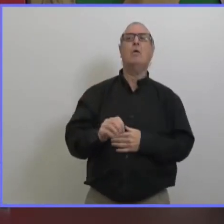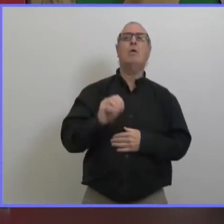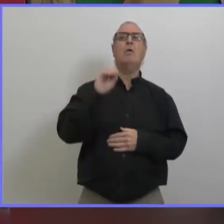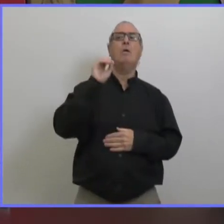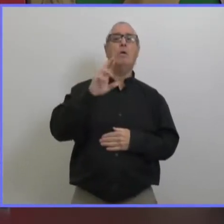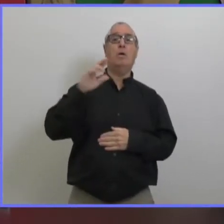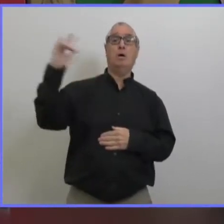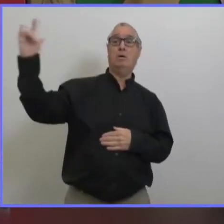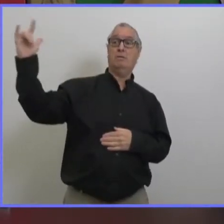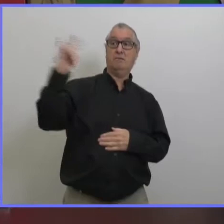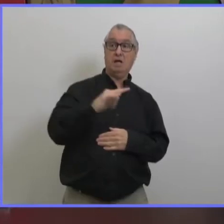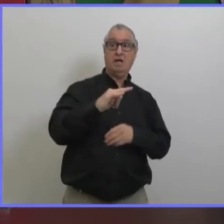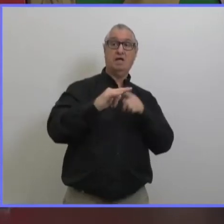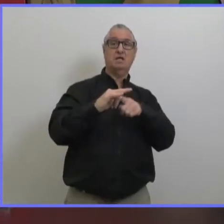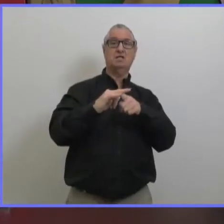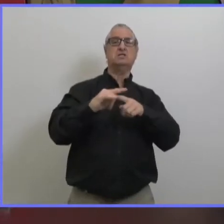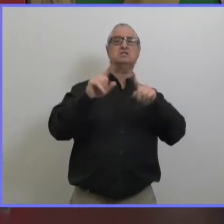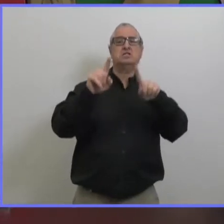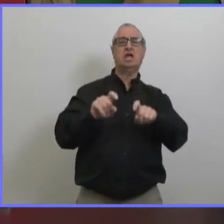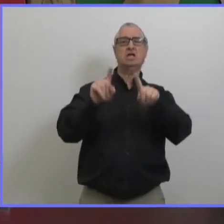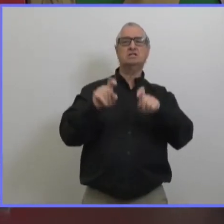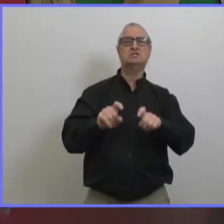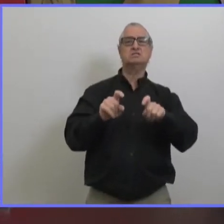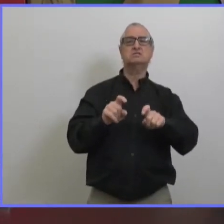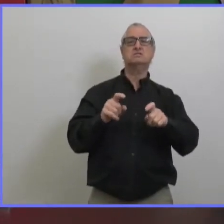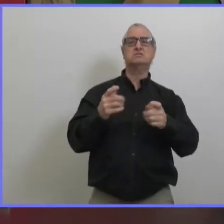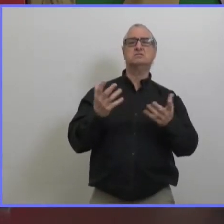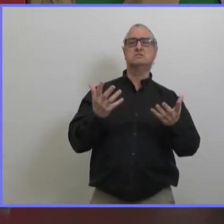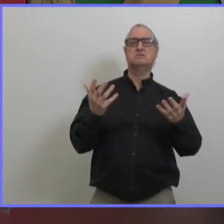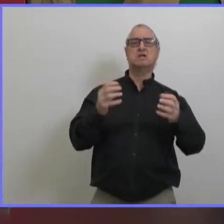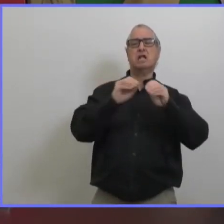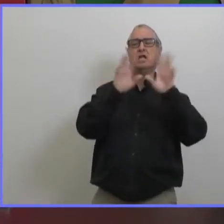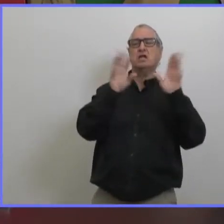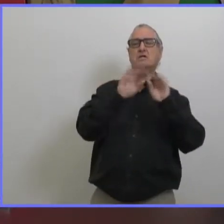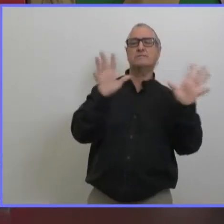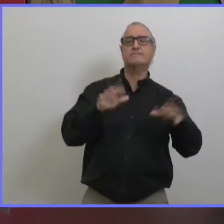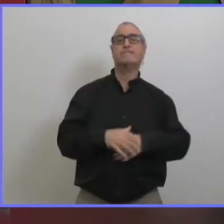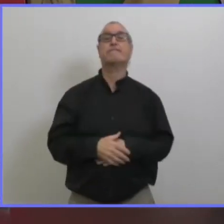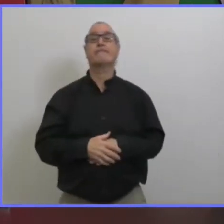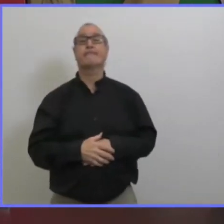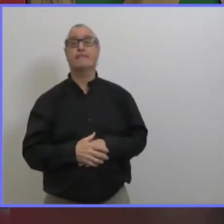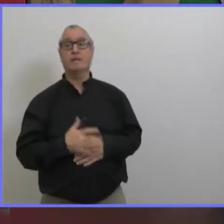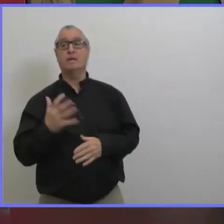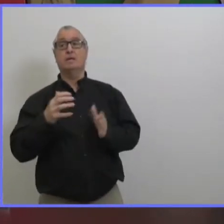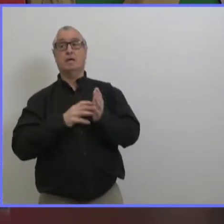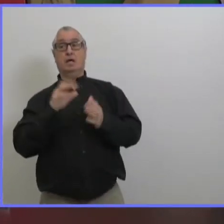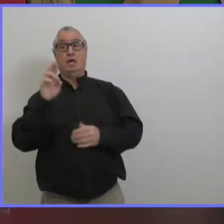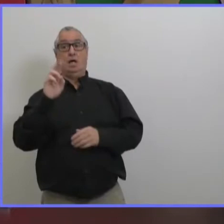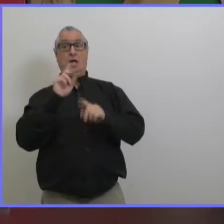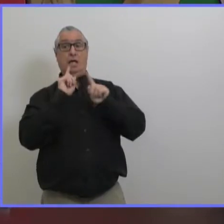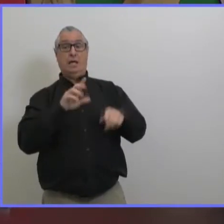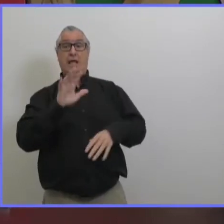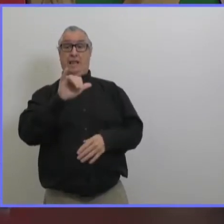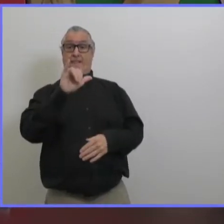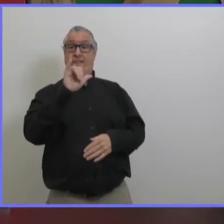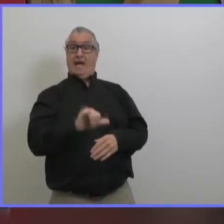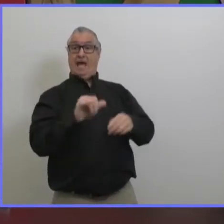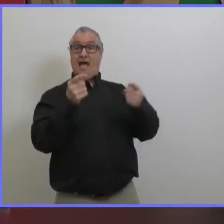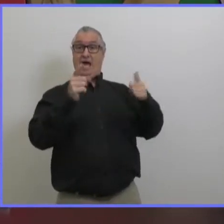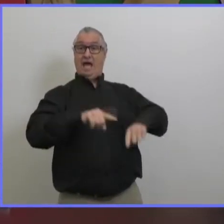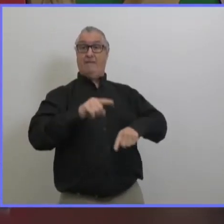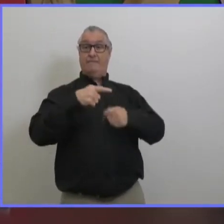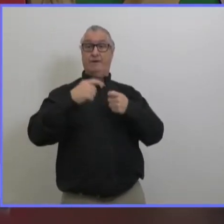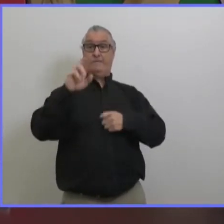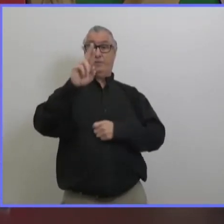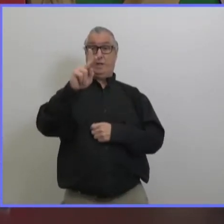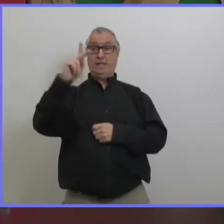typiquement nous testons à les contacts rapprochés s'ils sont asymptomatiques on les fait juste une fois pour ce variant préoccupant